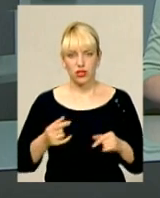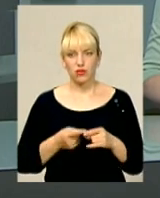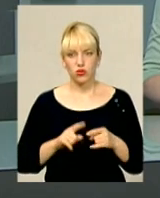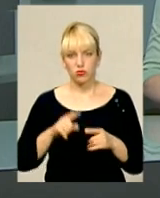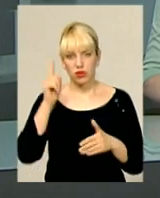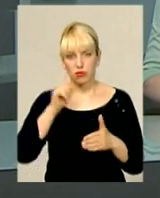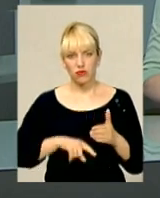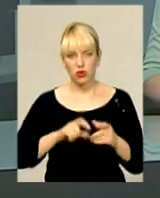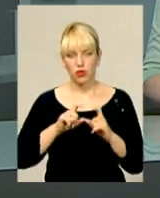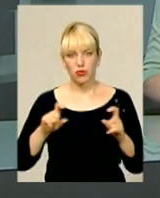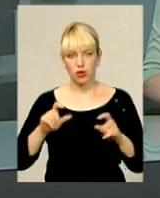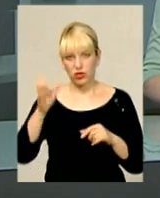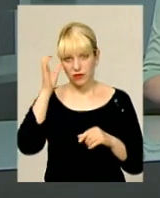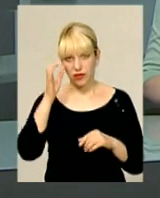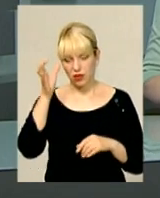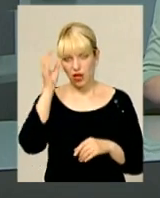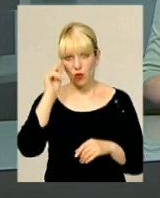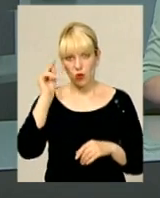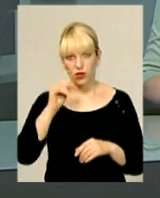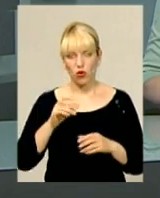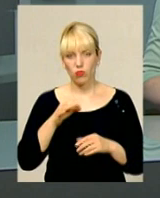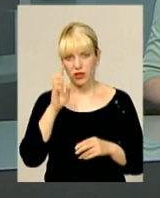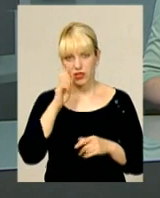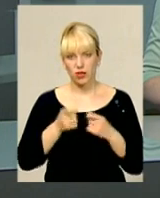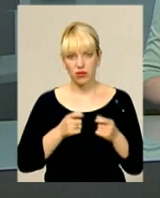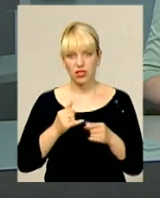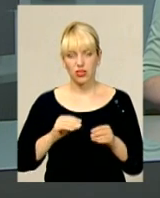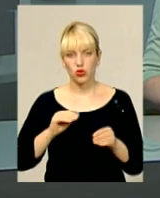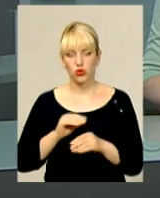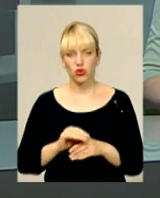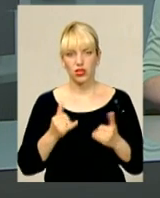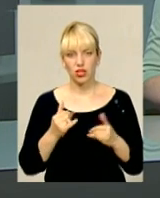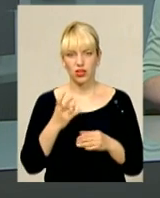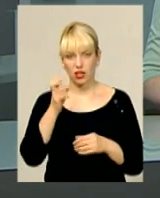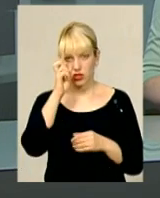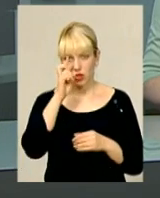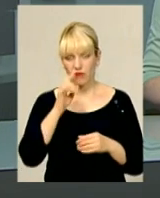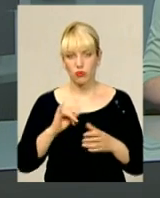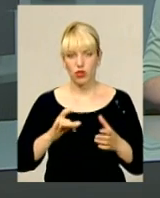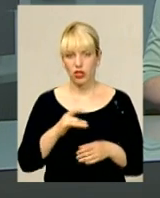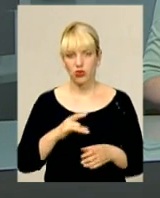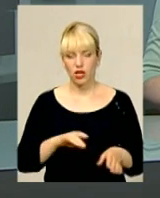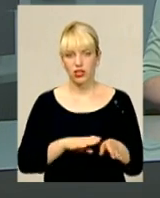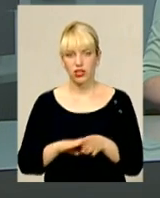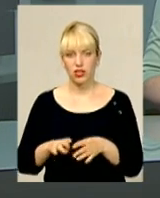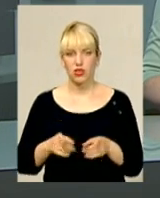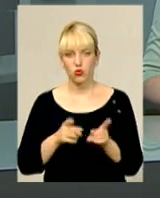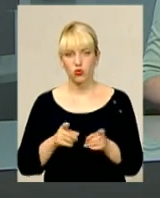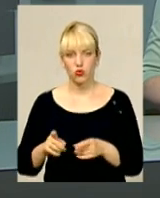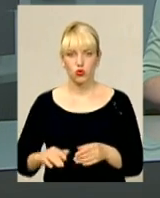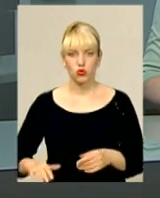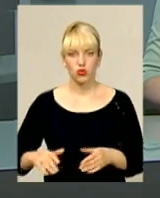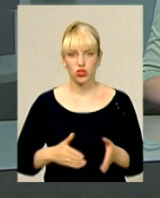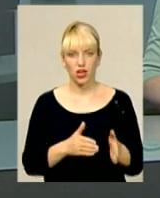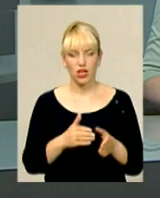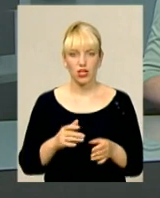цьому запевняють у Департаменті освіти і науки облдержадміністрації. Додають, нині на державному і регіональних рівнях узгоджують шляхи